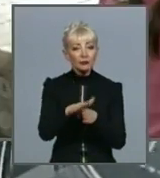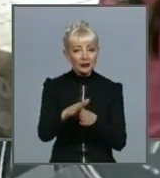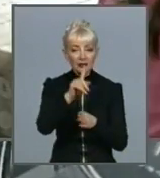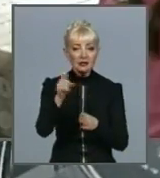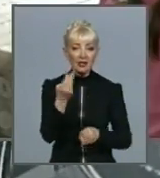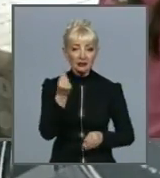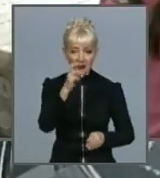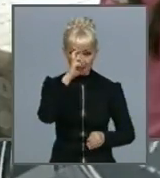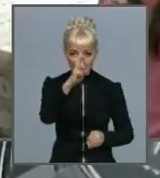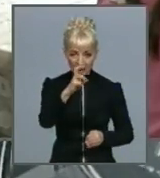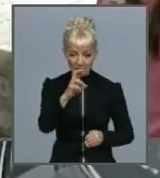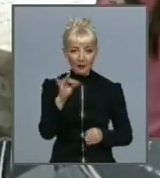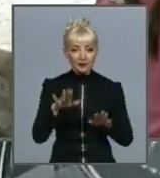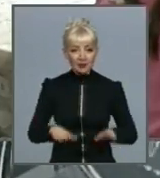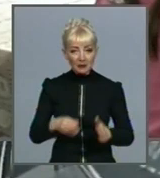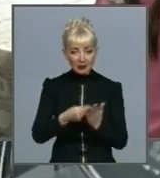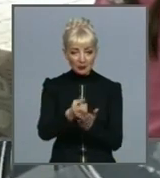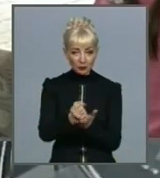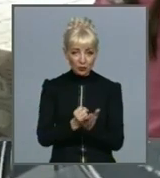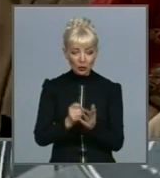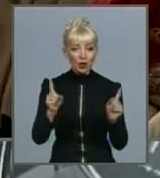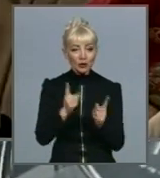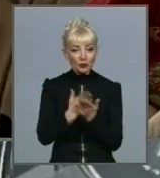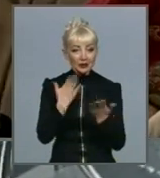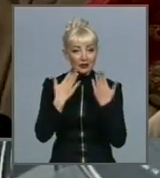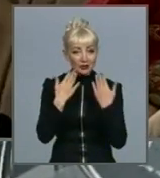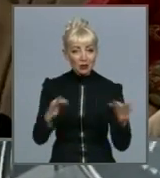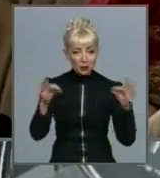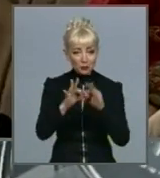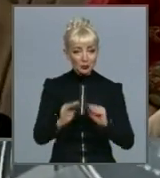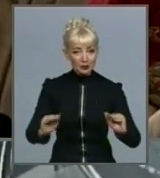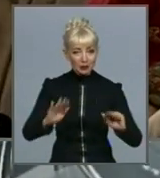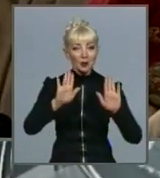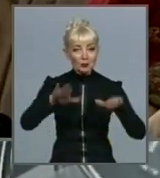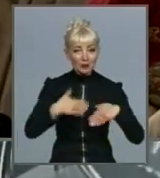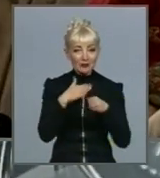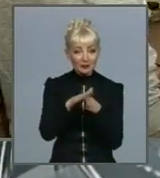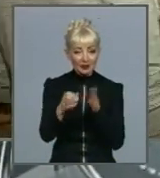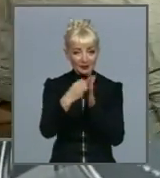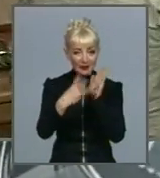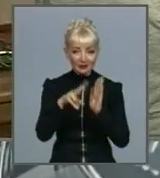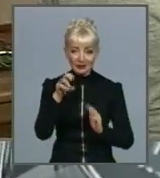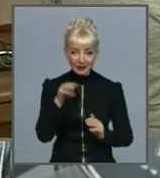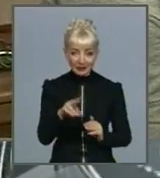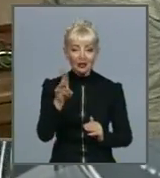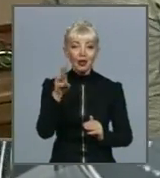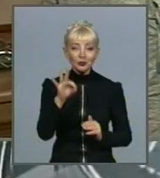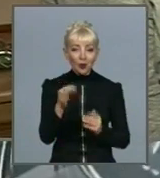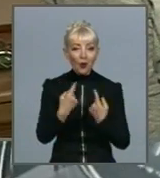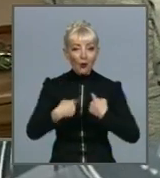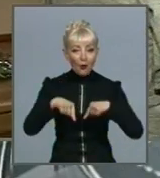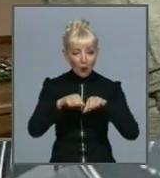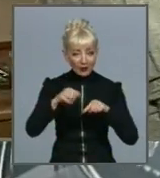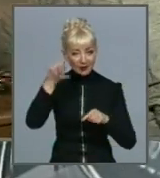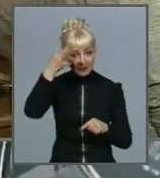і місцевих бюджетів. Що стосується долі дітей після досягнення 18 років, то органи опіки повинні керуватись законом